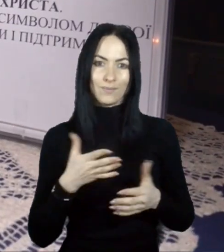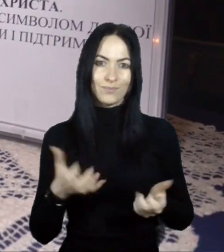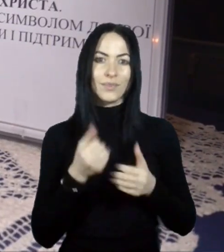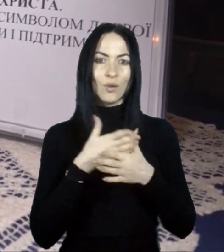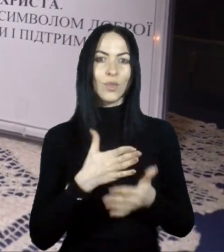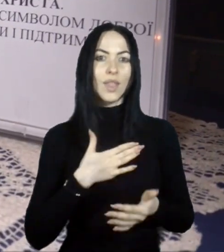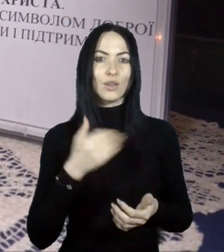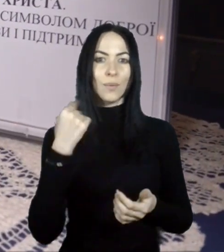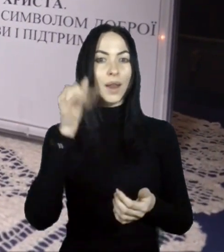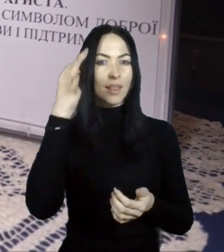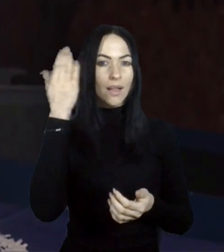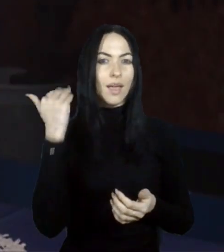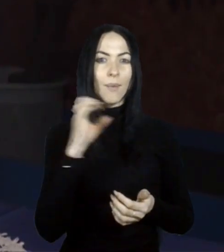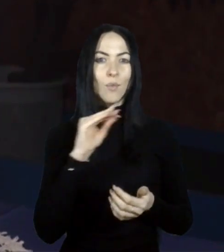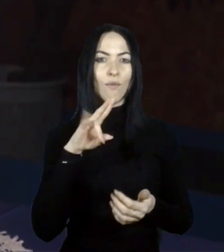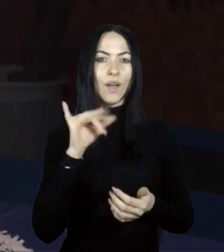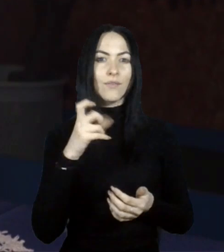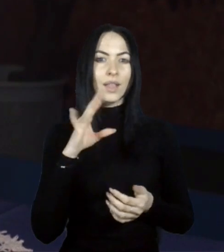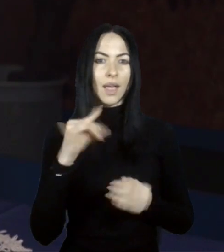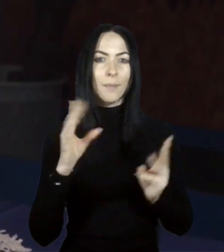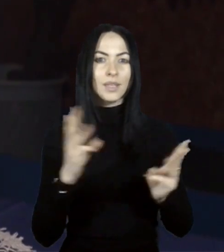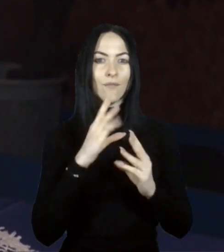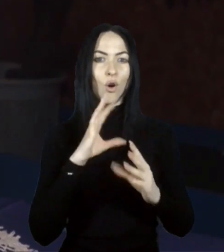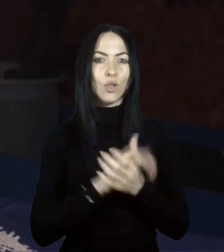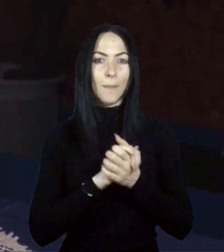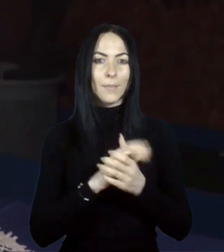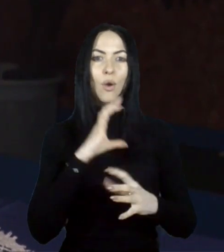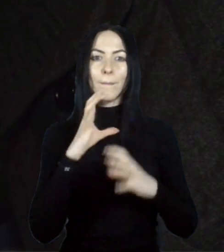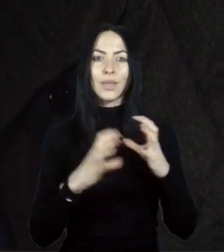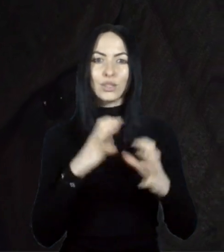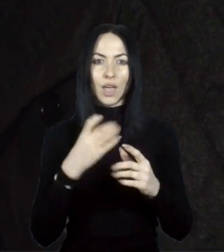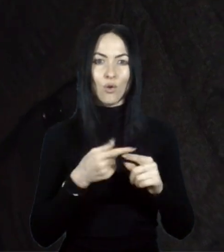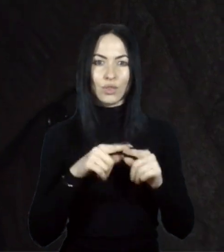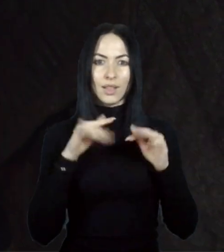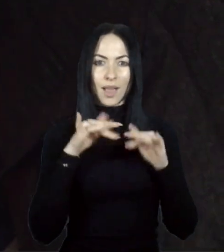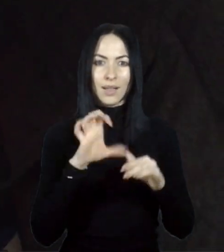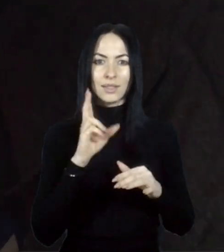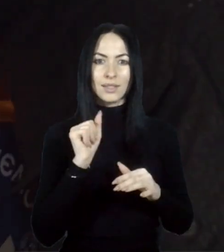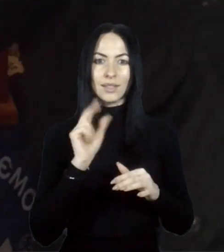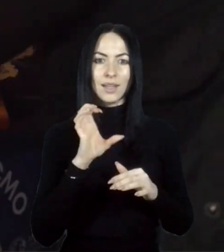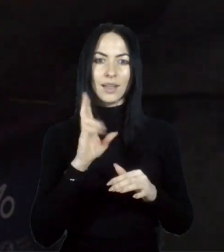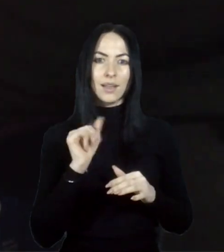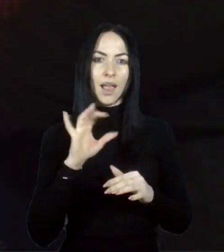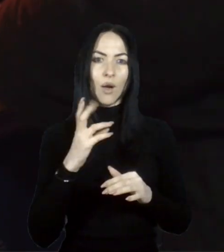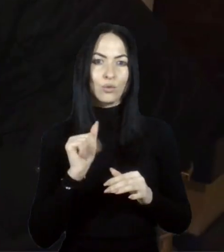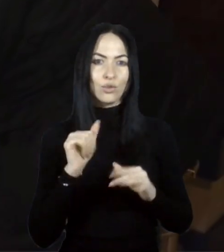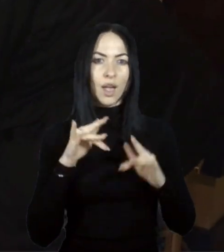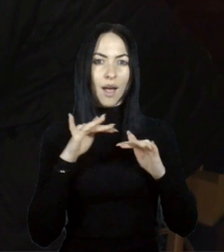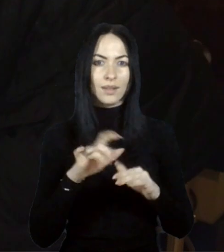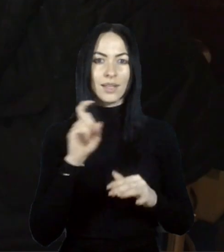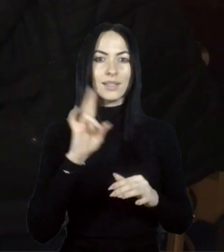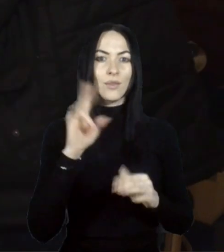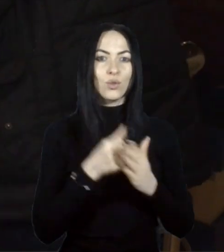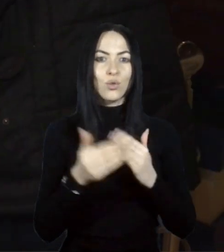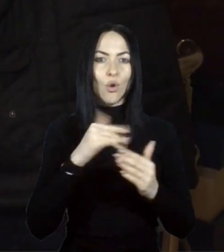Нагадаємо, вифлеємський вогонь миру – міжнародна щорічна скаутська акція доріздва Христового. Символічний вогонь запалюють скаути у палестинському місті